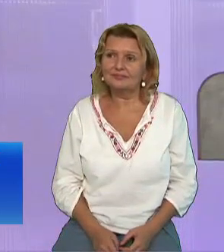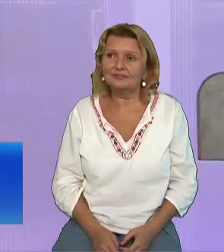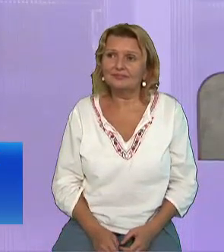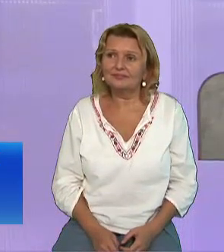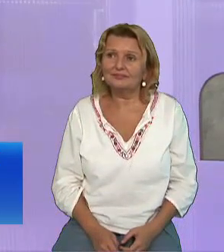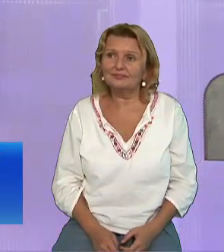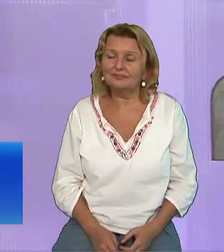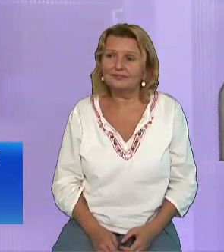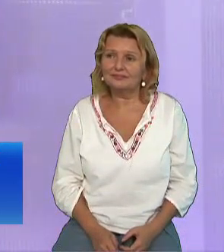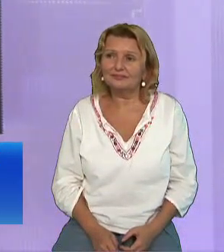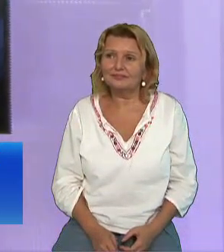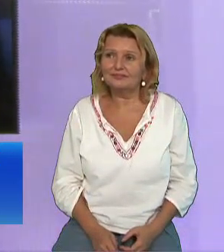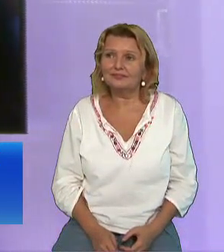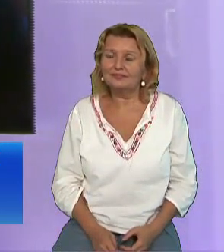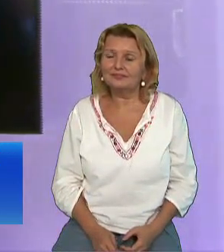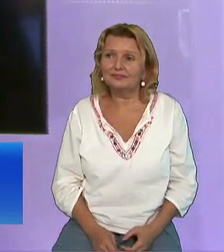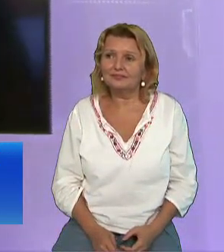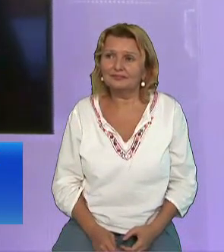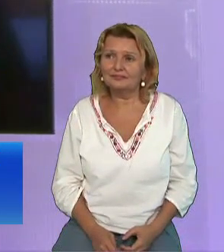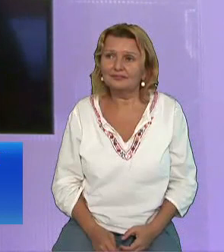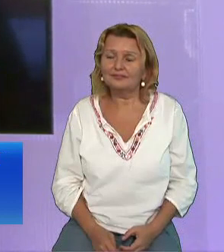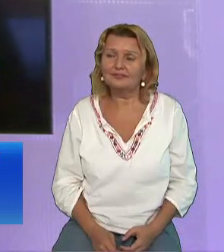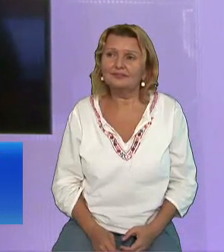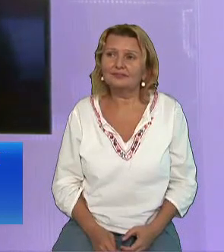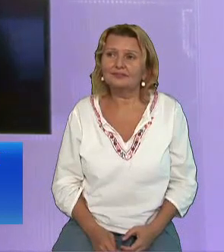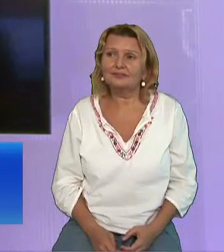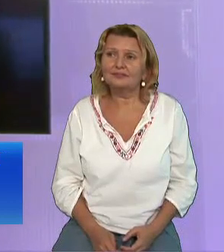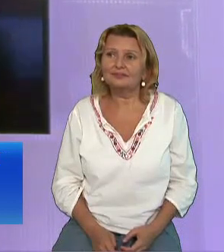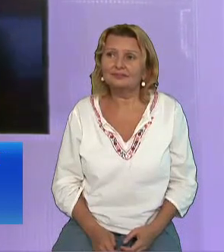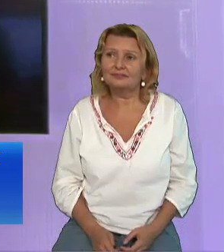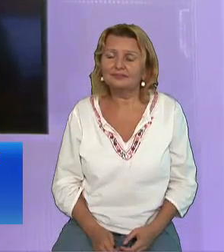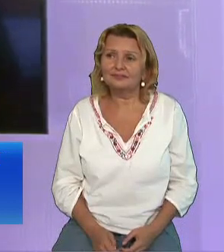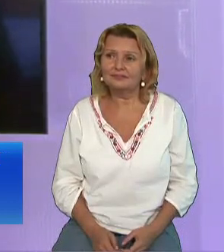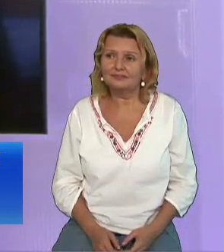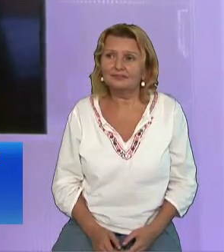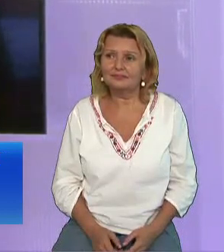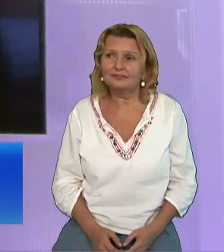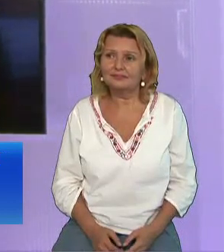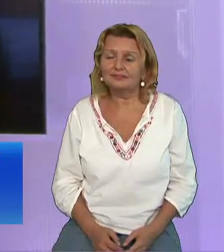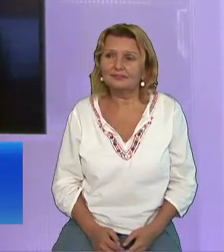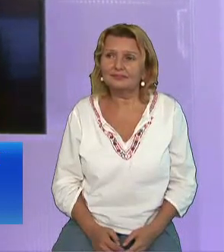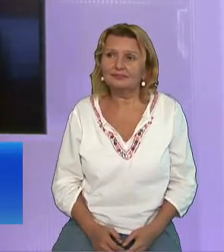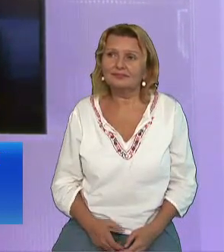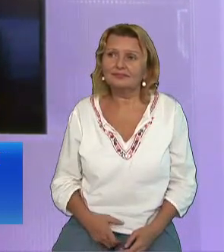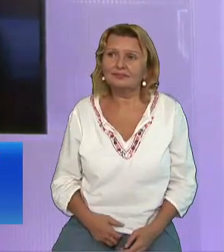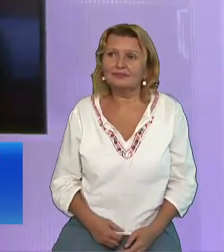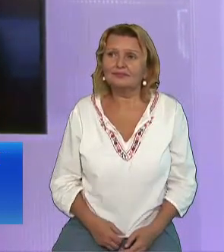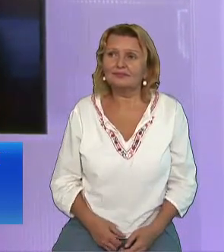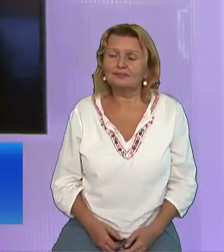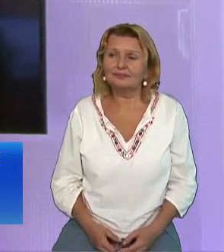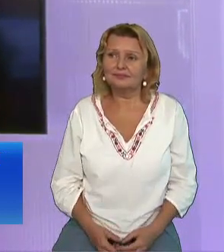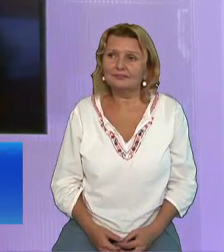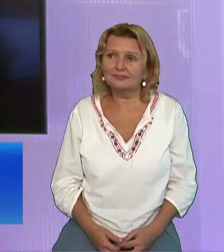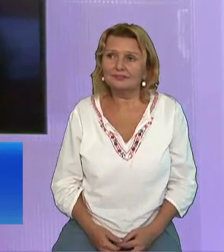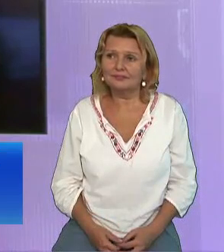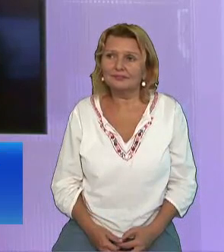Observați cât de minunat spune cartea aceasta Apocalipsa 3, versetul 20 Iată, eu stau la ușă și bat Dacă